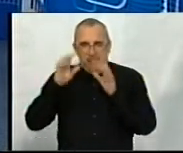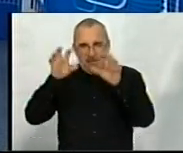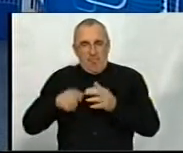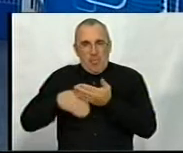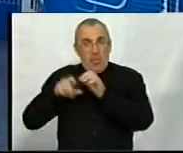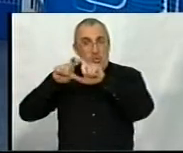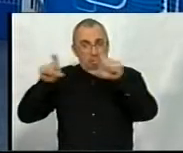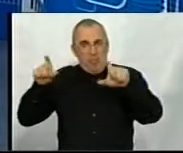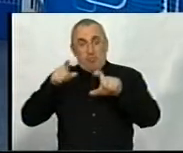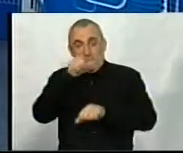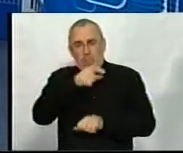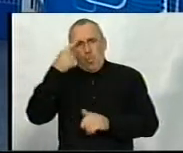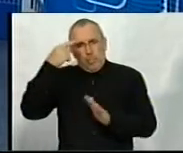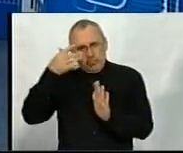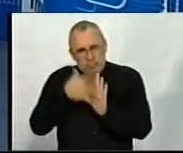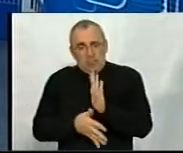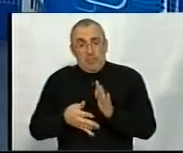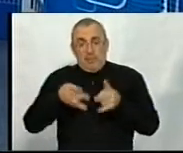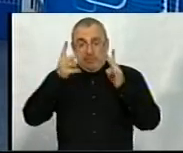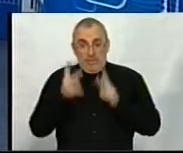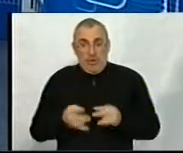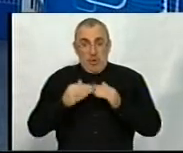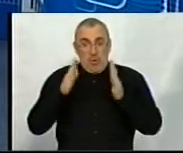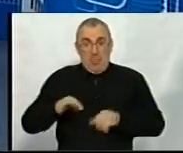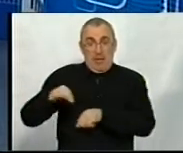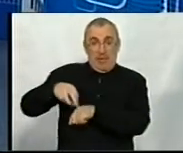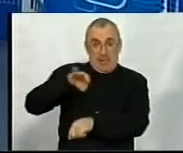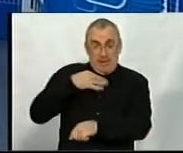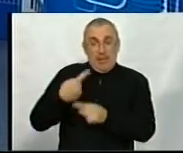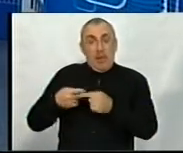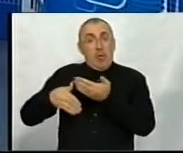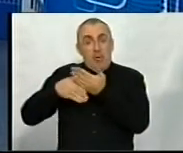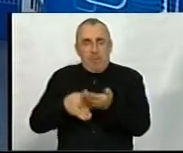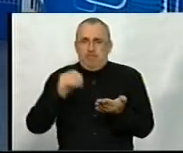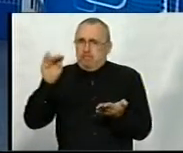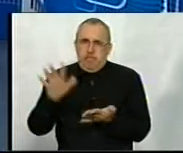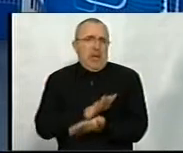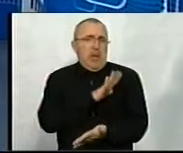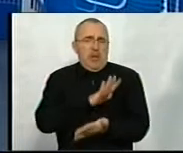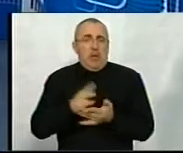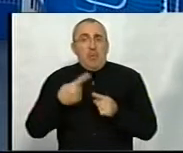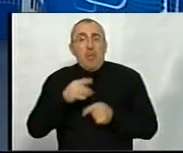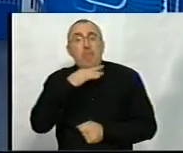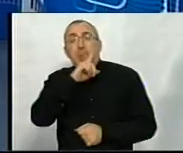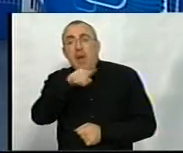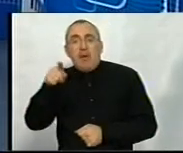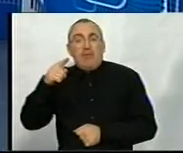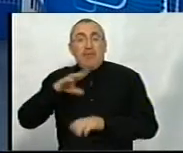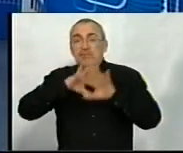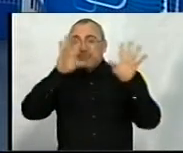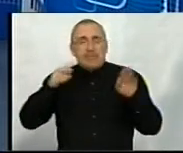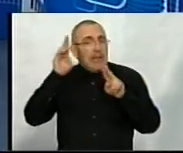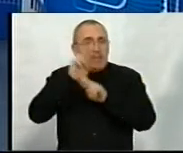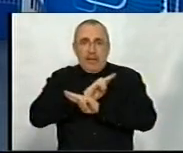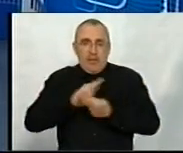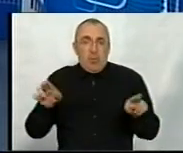особа чітко усвідомлювала, що жертвам домашнього насилля така допомога надається безоплатно. Тому що багато хто про це загалом не